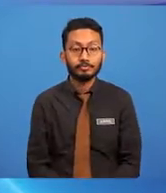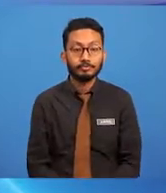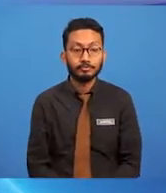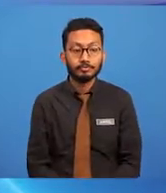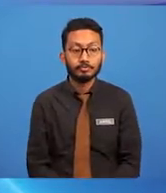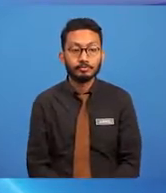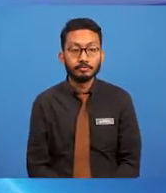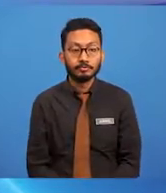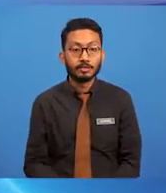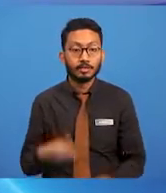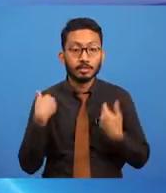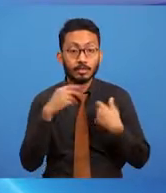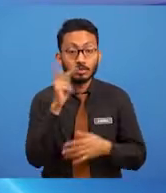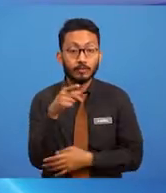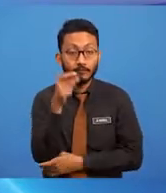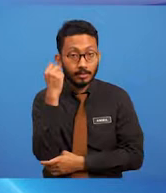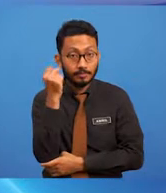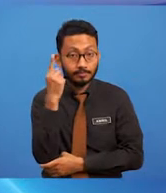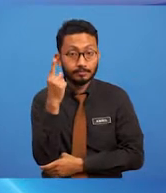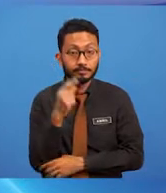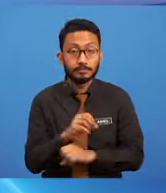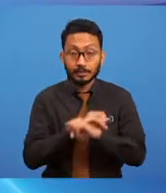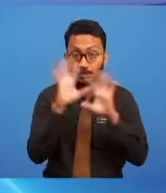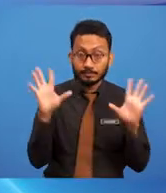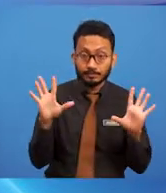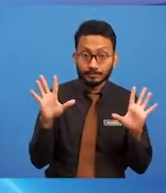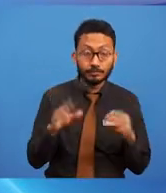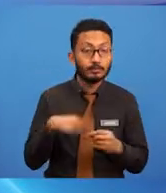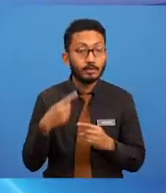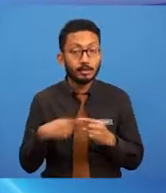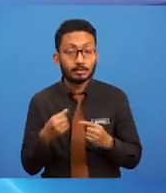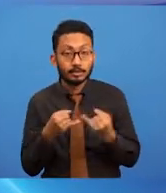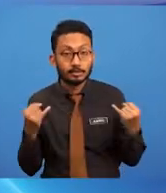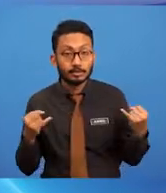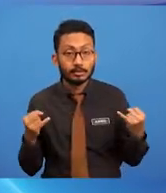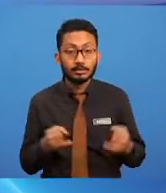Adakah anda faham dengan penjelasan tentang jenis image sebentar tadi?